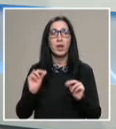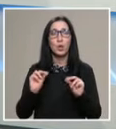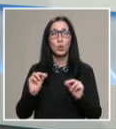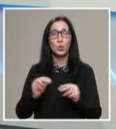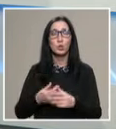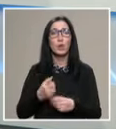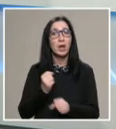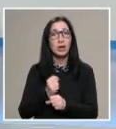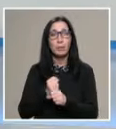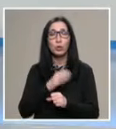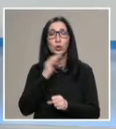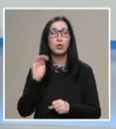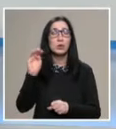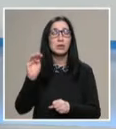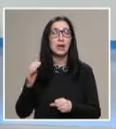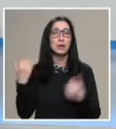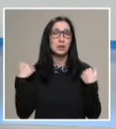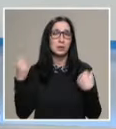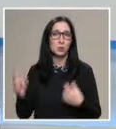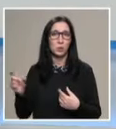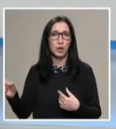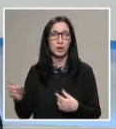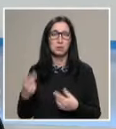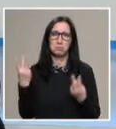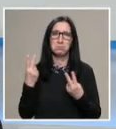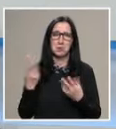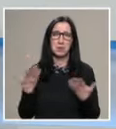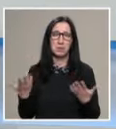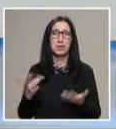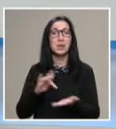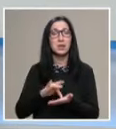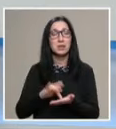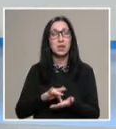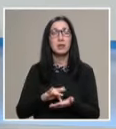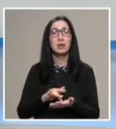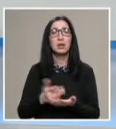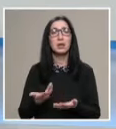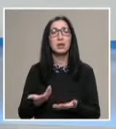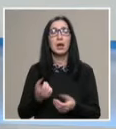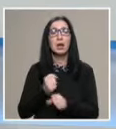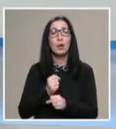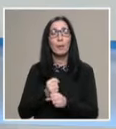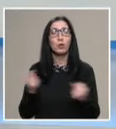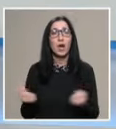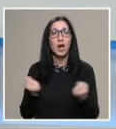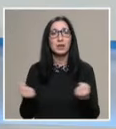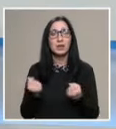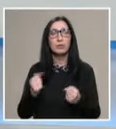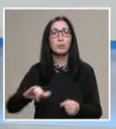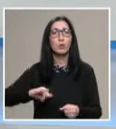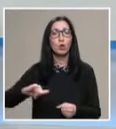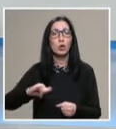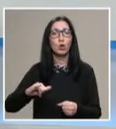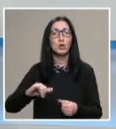работите ли и с чуждестранните студенти в университета? Разбира се, Центърът за продължаващо обучение работи активно с